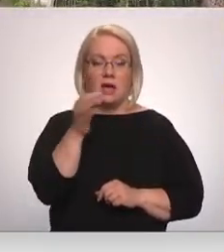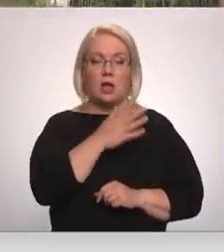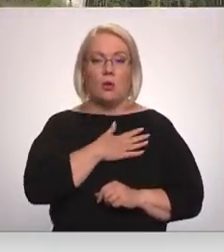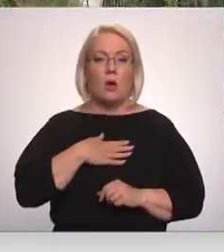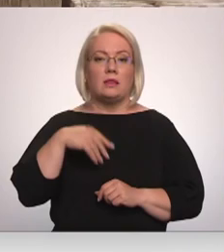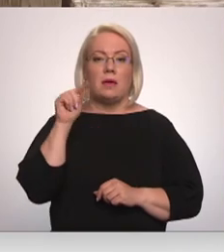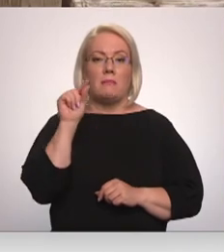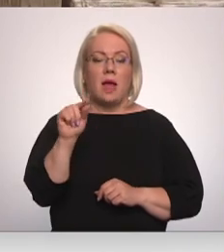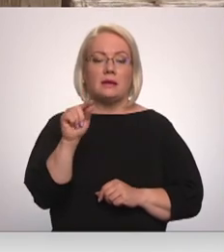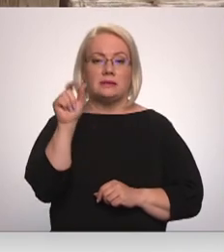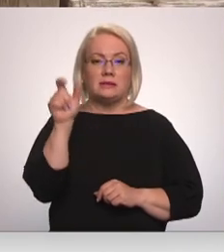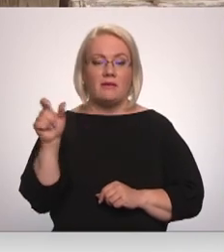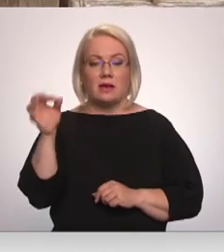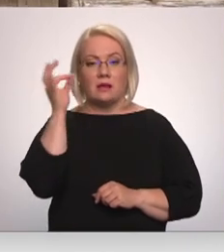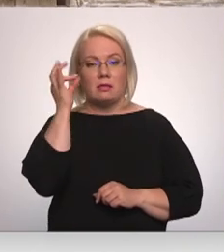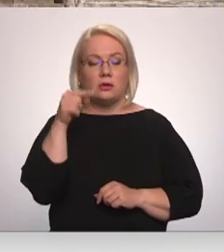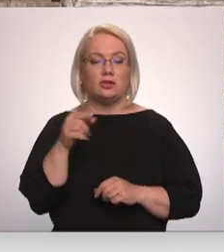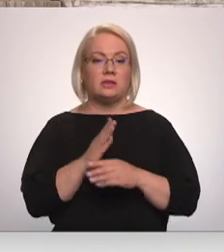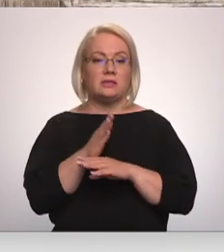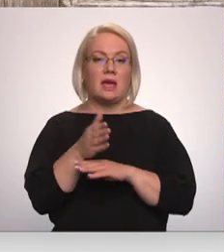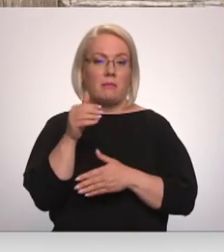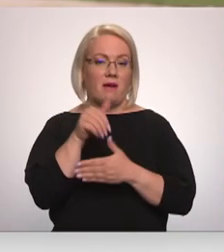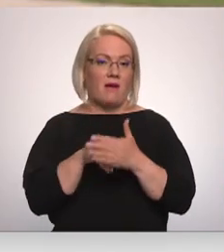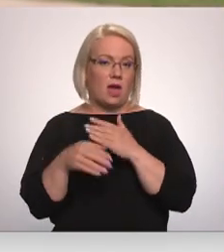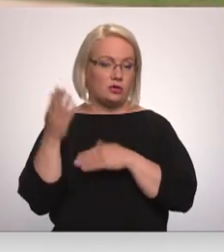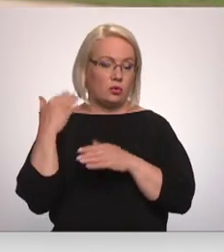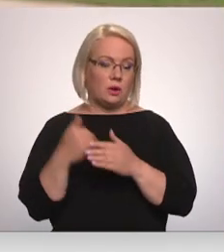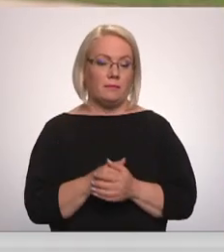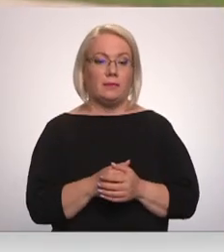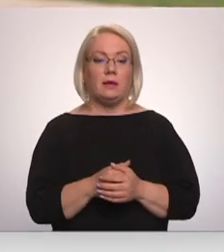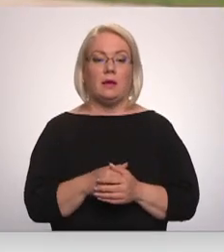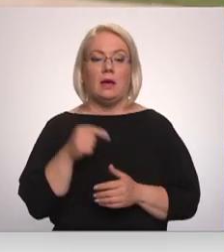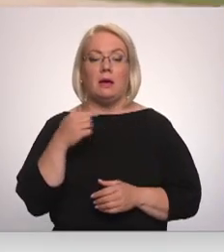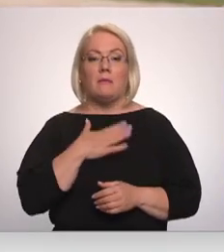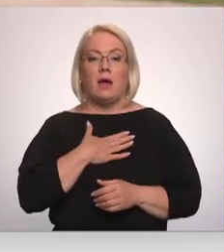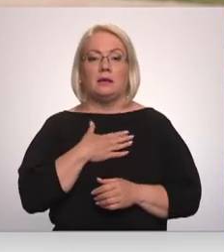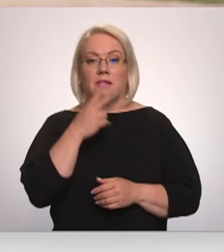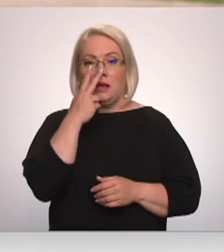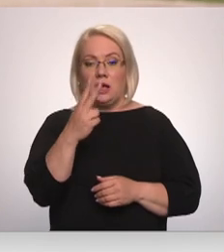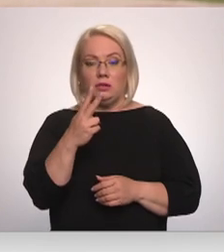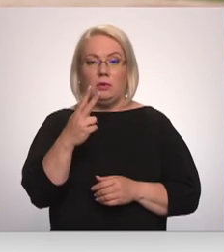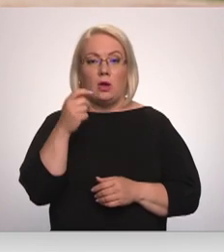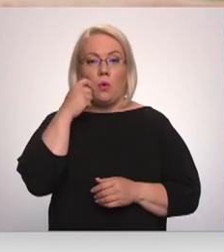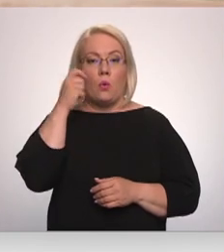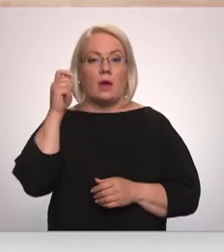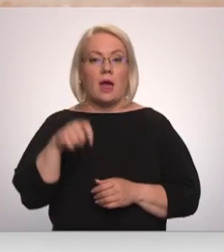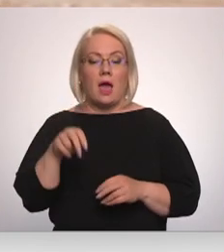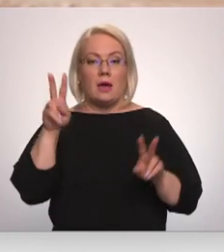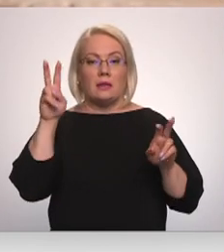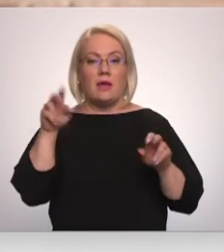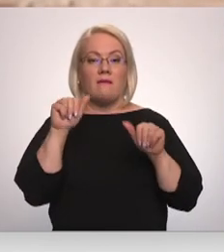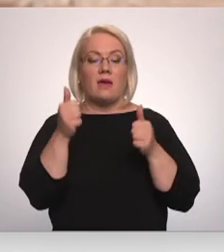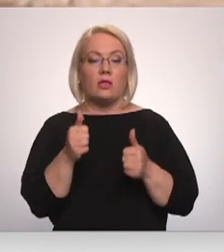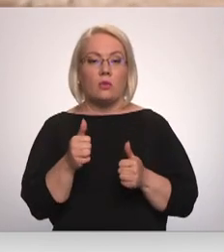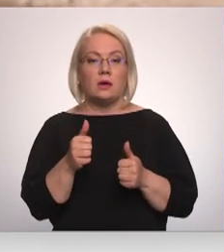cilvēku, kuri atceras šī ciema vēsturi. Tāds mans redzējums ir, ka tas Ukraina ir veidojies